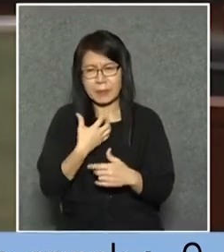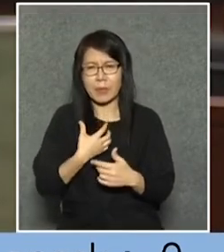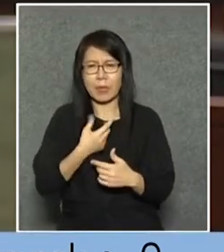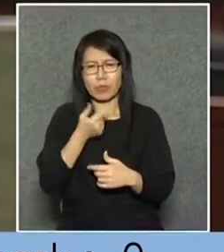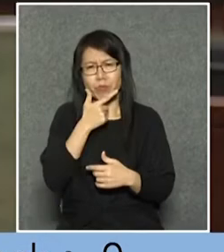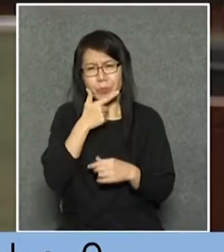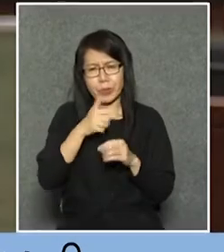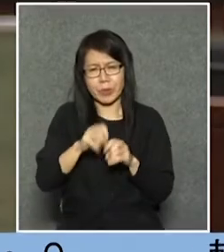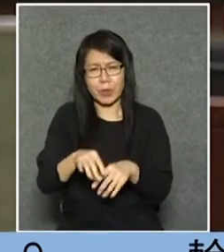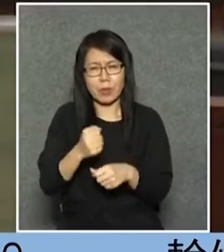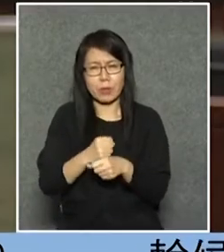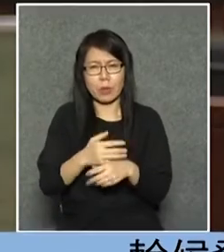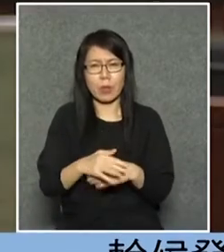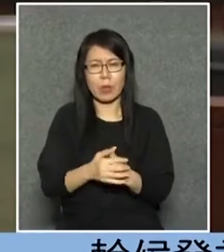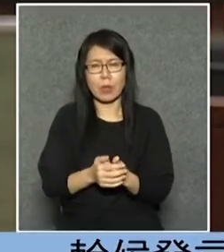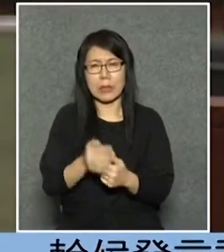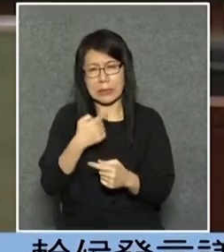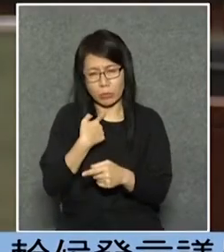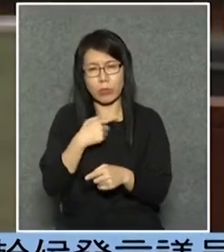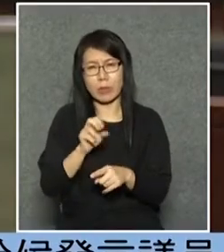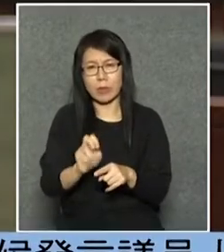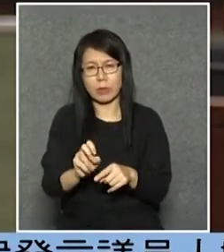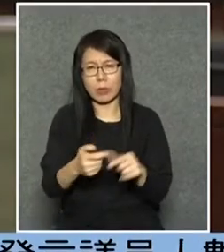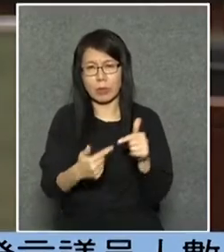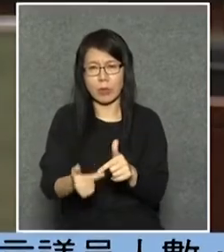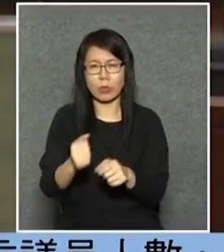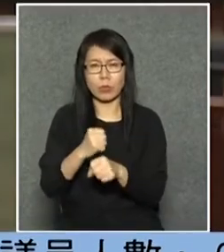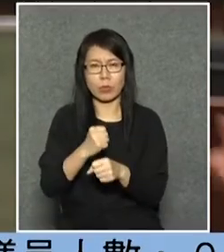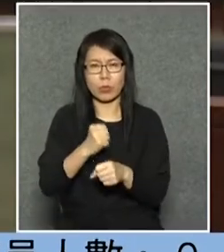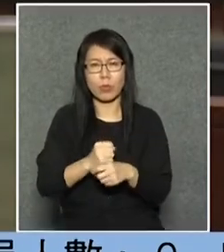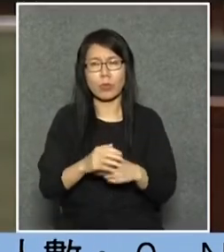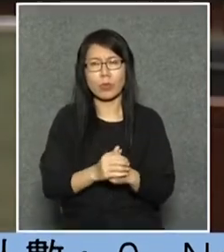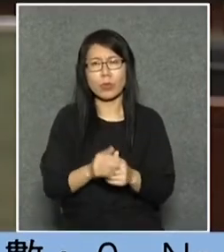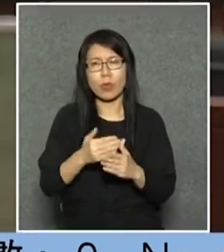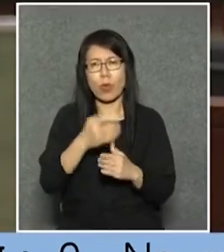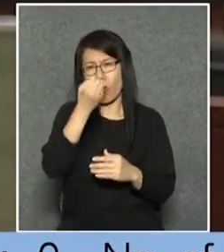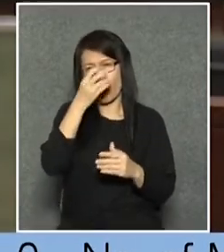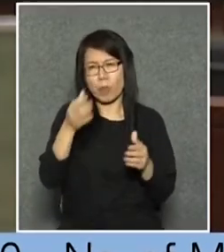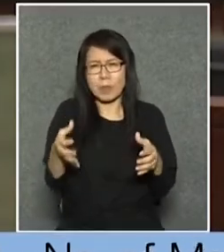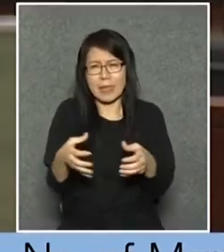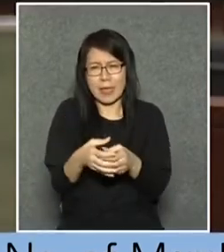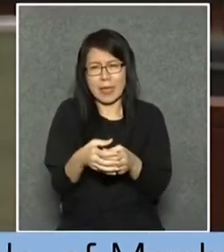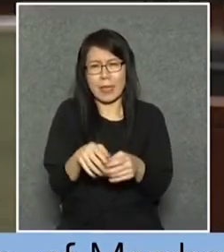你又不能夠令他不做的時候我的說法就是應該香港一個這麼小的地方